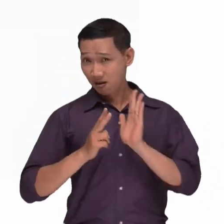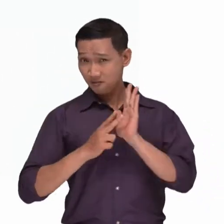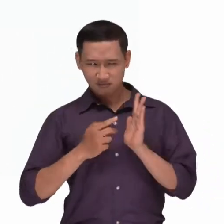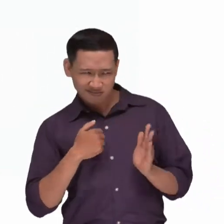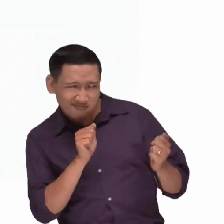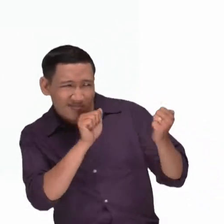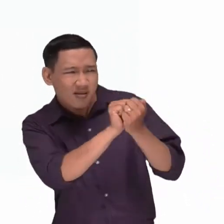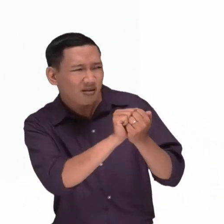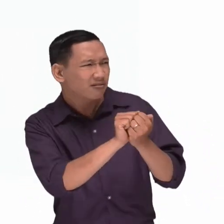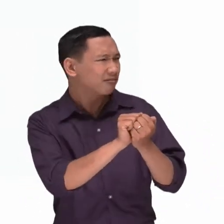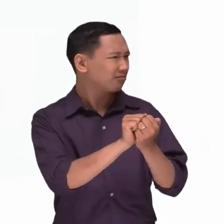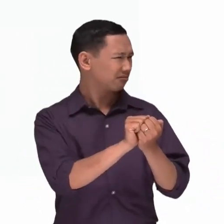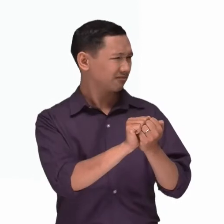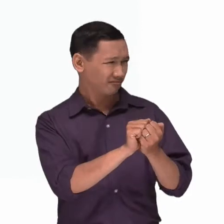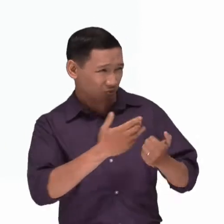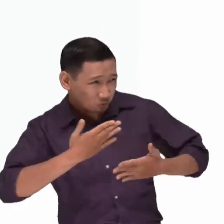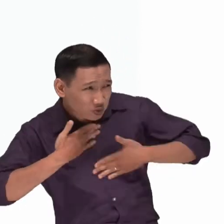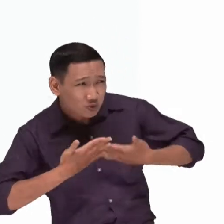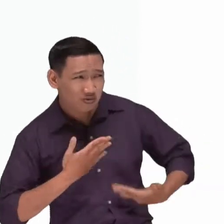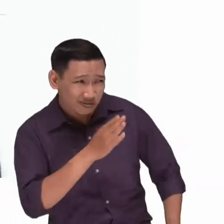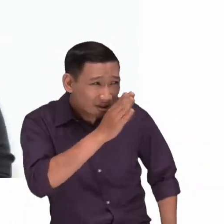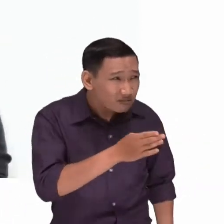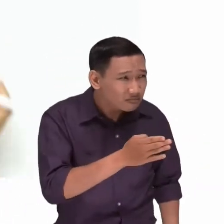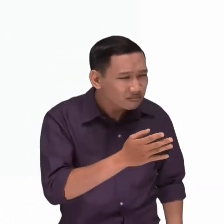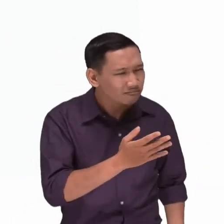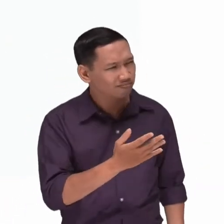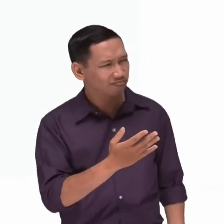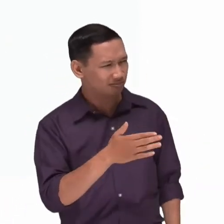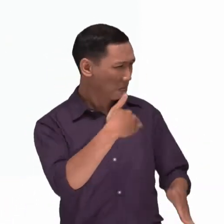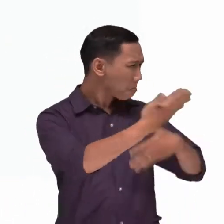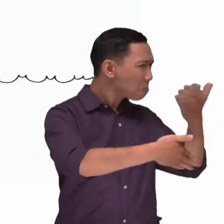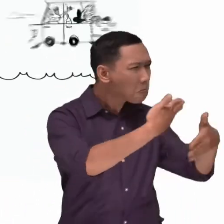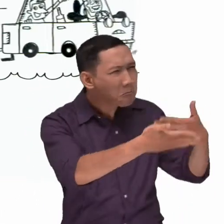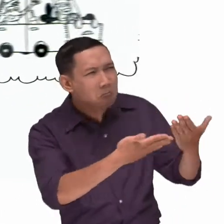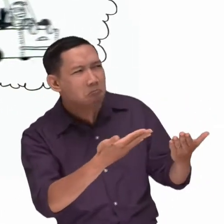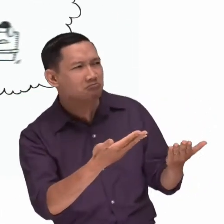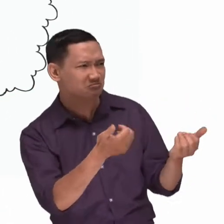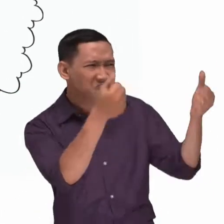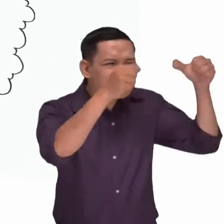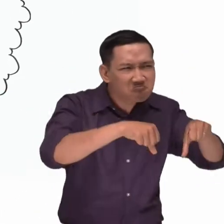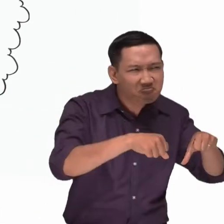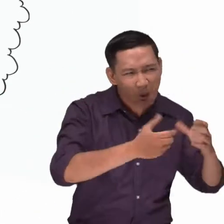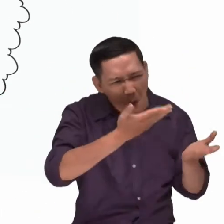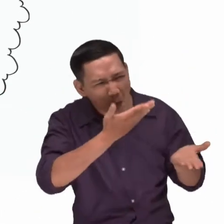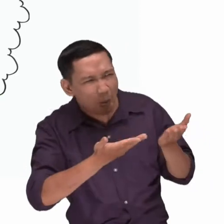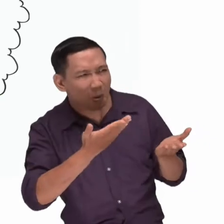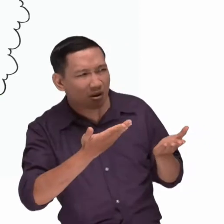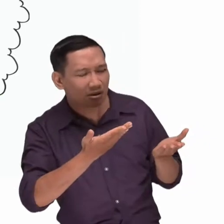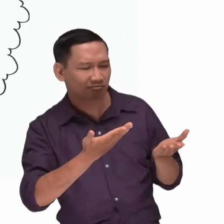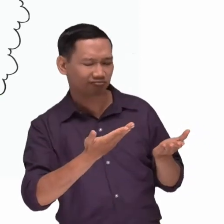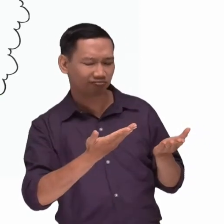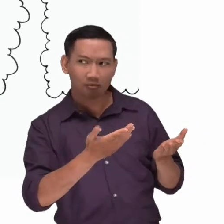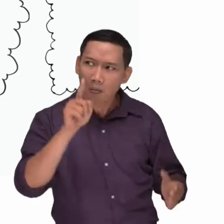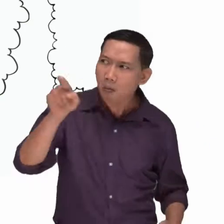Đôi lúc thật khó vì chúng ta muốn được bạn bè chấp nhận Nhưng đó chính là lúc dùng trí tưởng tượng Mình sẽ cảm